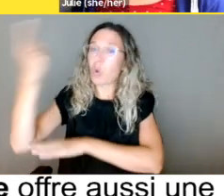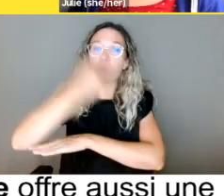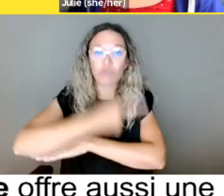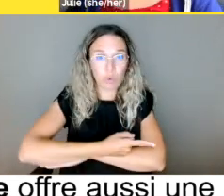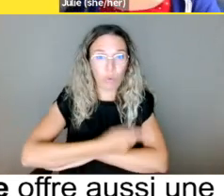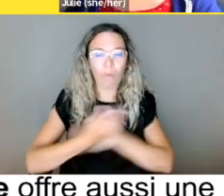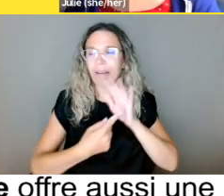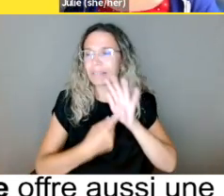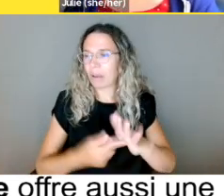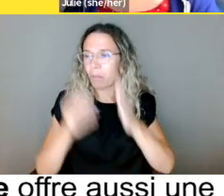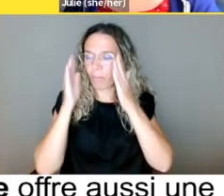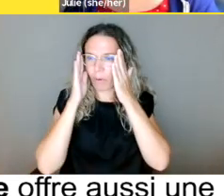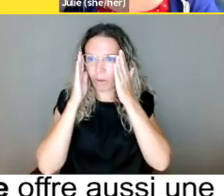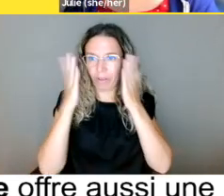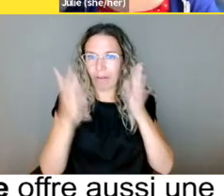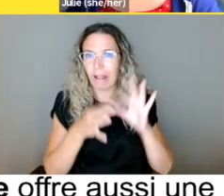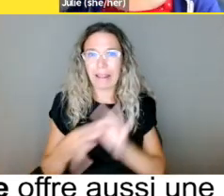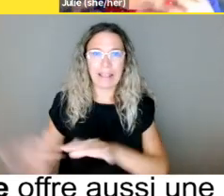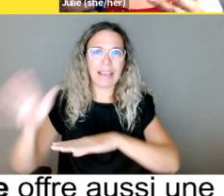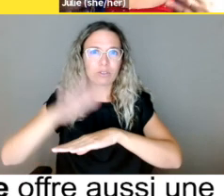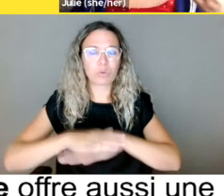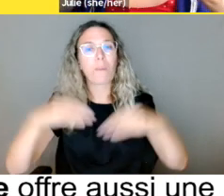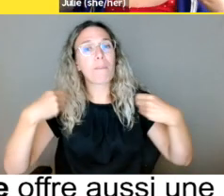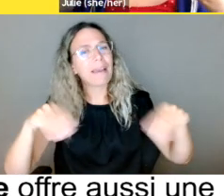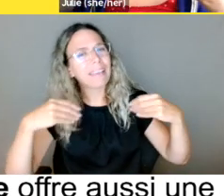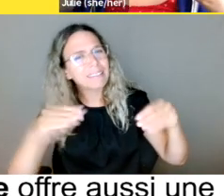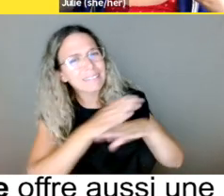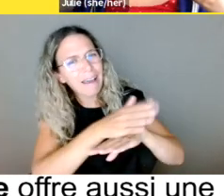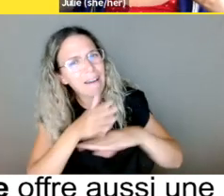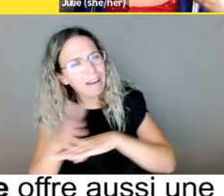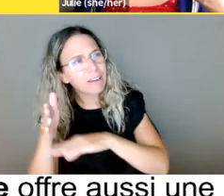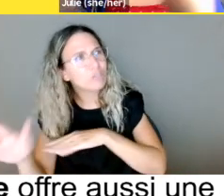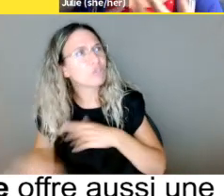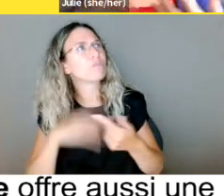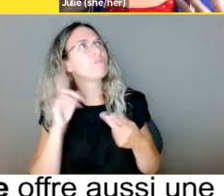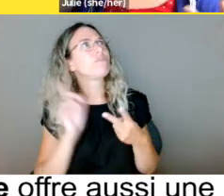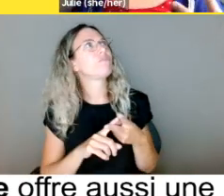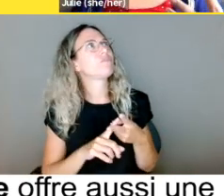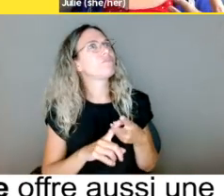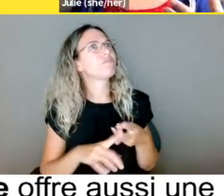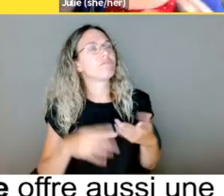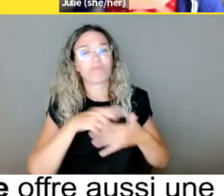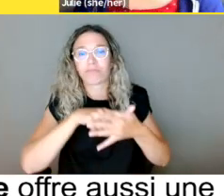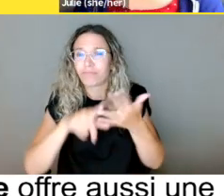mais quasiment tout ce que vous faites pendant la journée en termes de